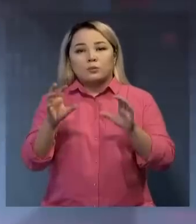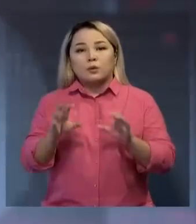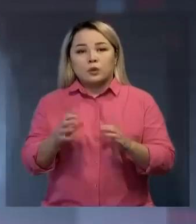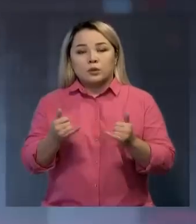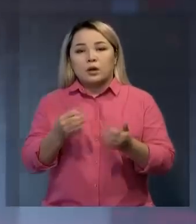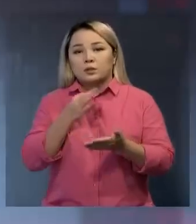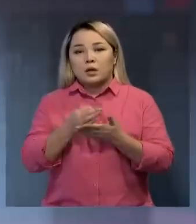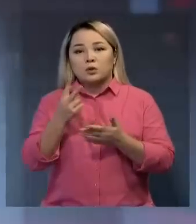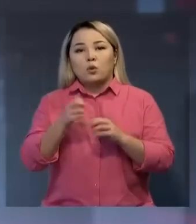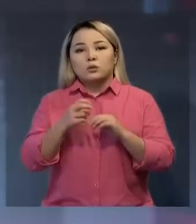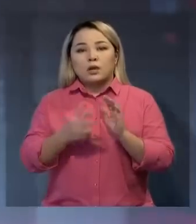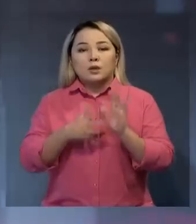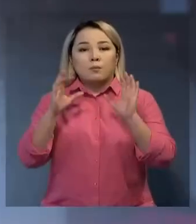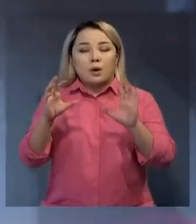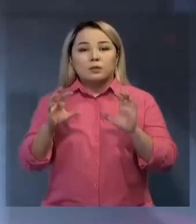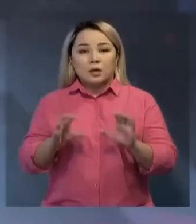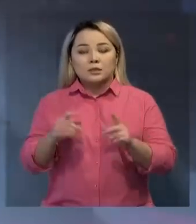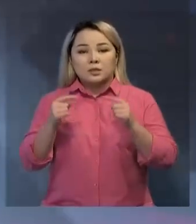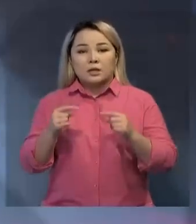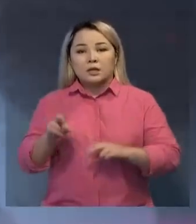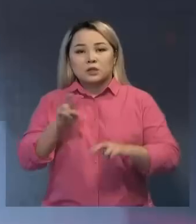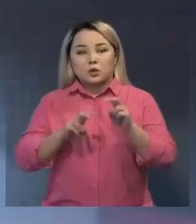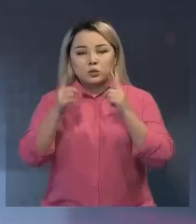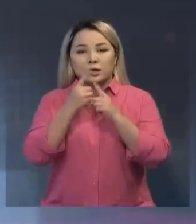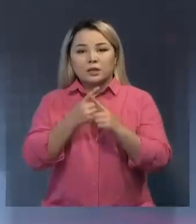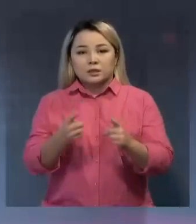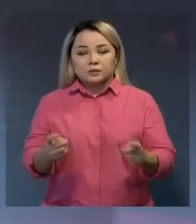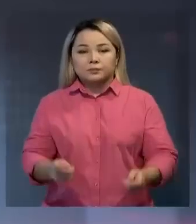218-ші бабына сәйкес үздеу жарияланды.